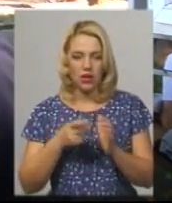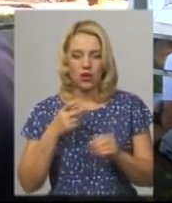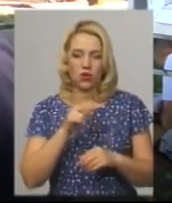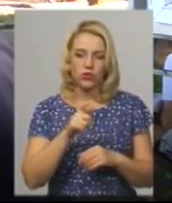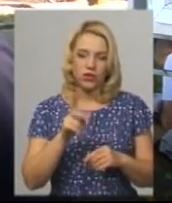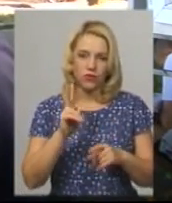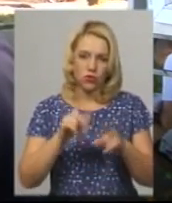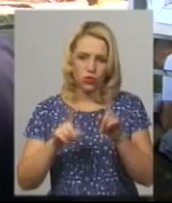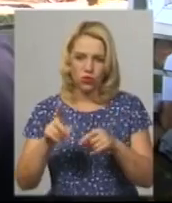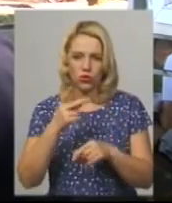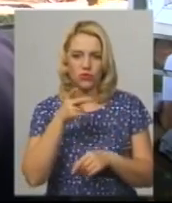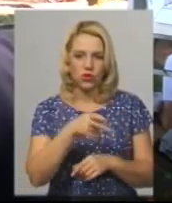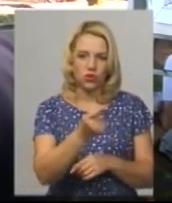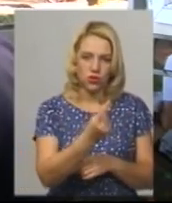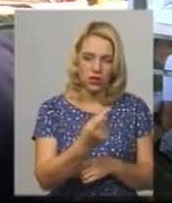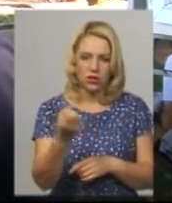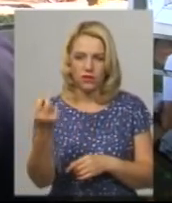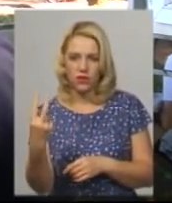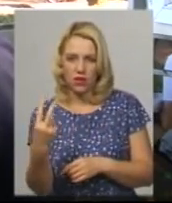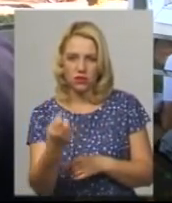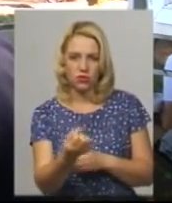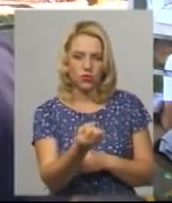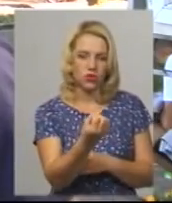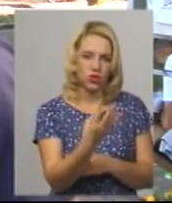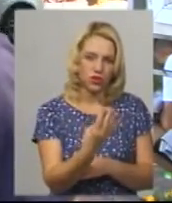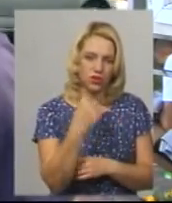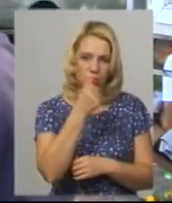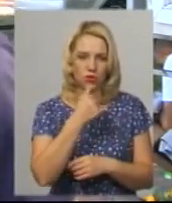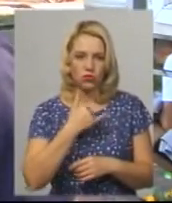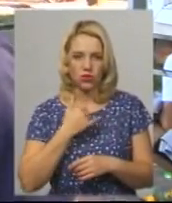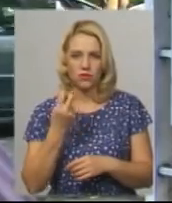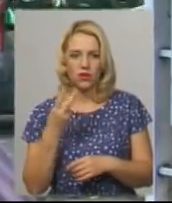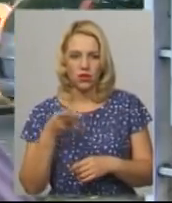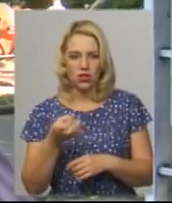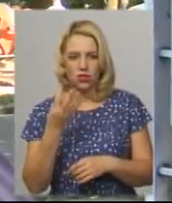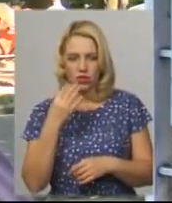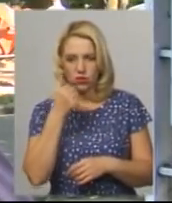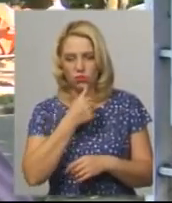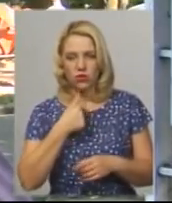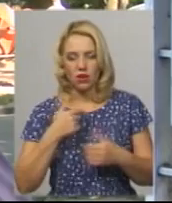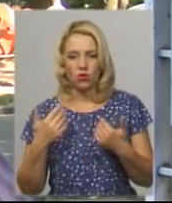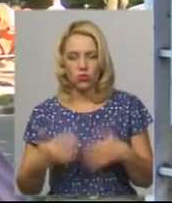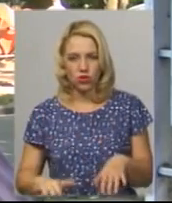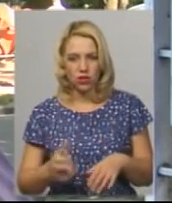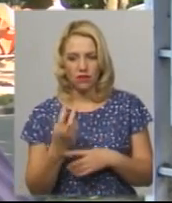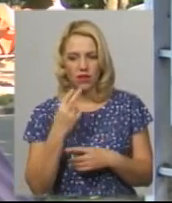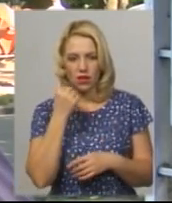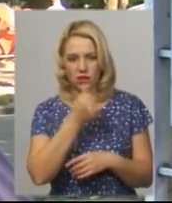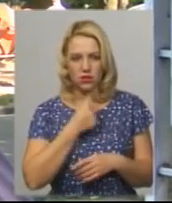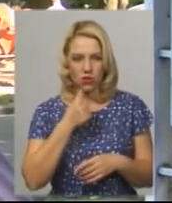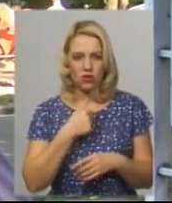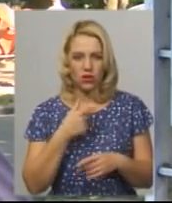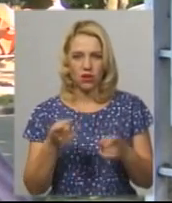других людей 2012, в третій 2014, в нас 2014. Я вже 12 років